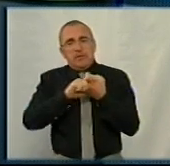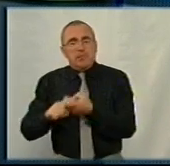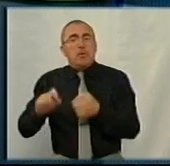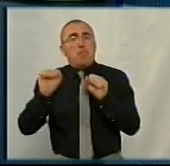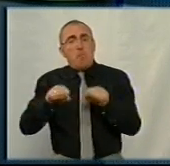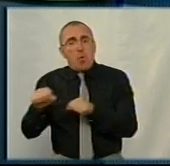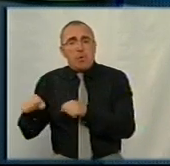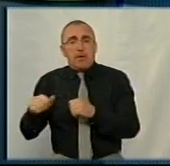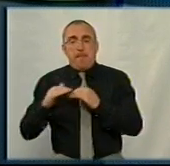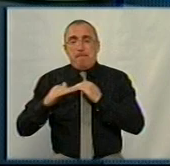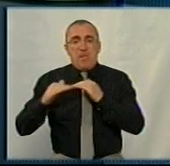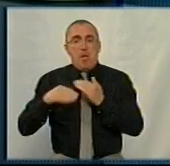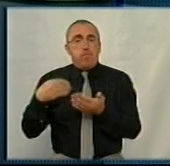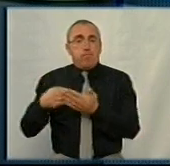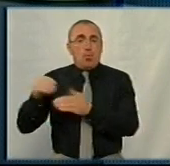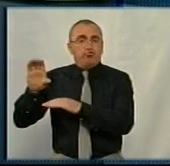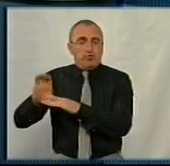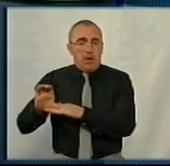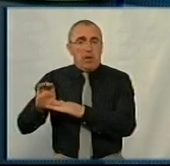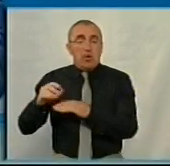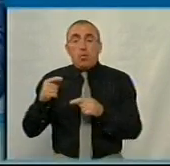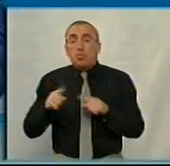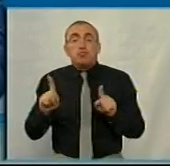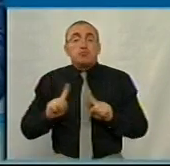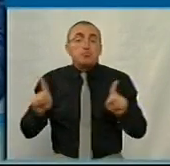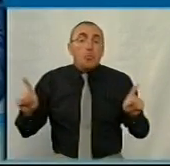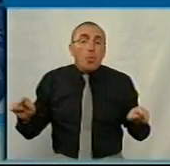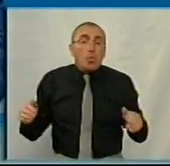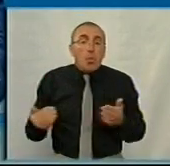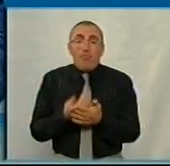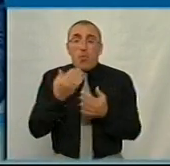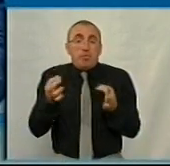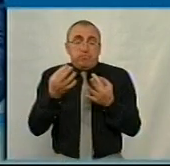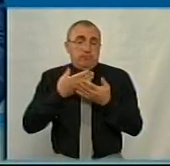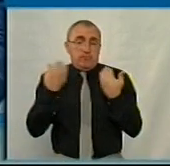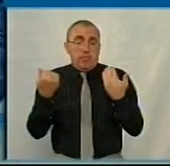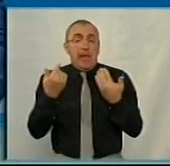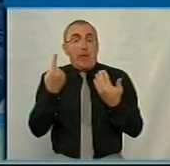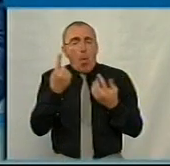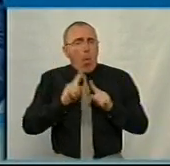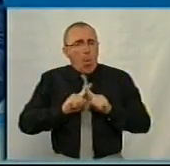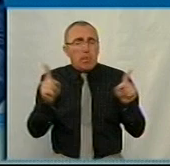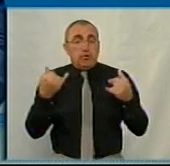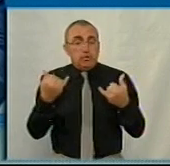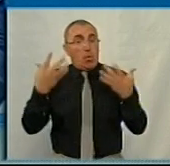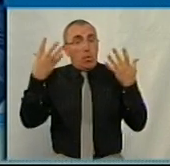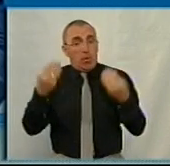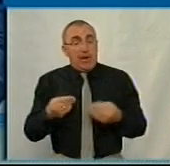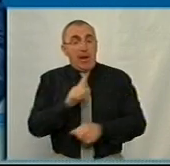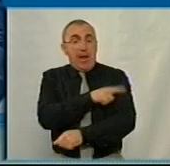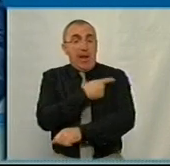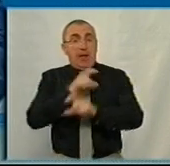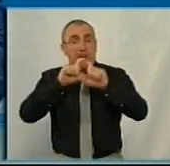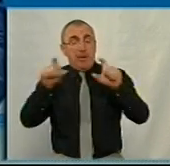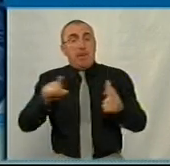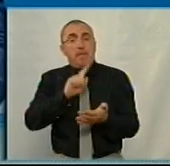можливостями місцевого бюджету. Тобто, нічого тут нового стратегічно немає. Є є єдина особливість, що на сьогоднішній день лікувальні заклади